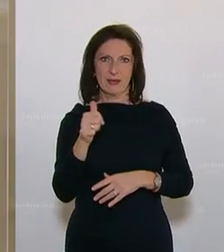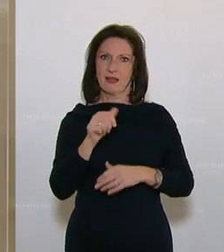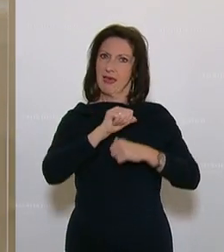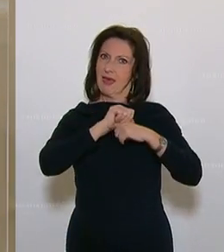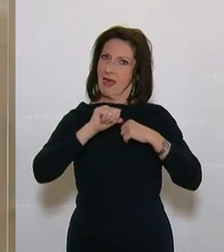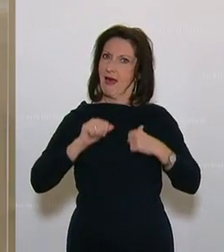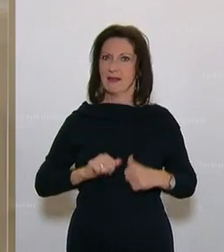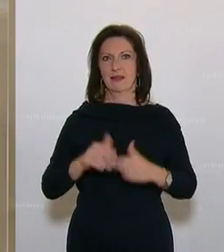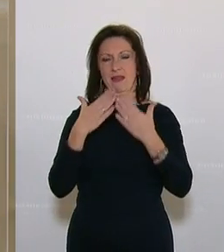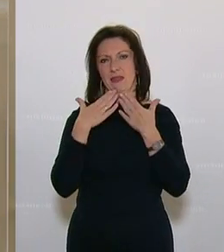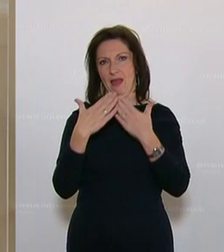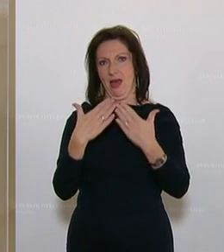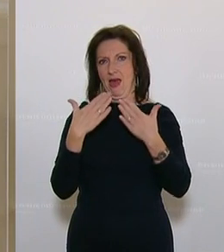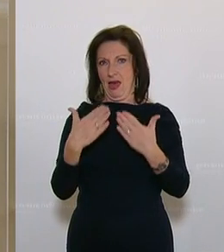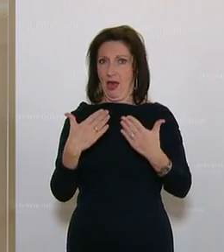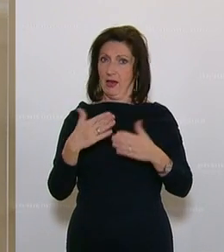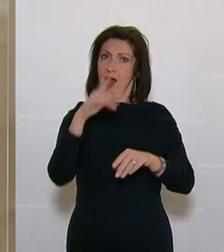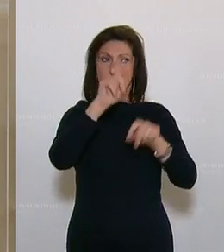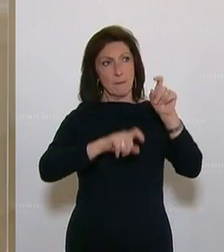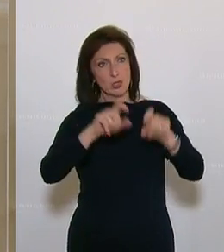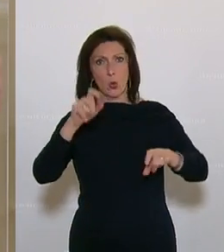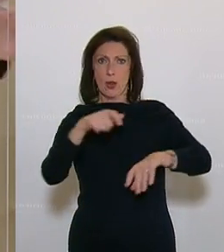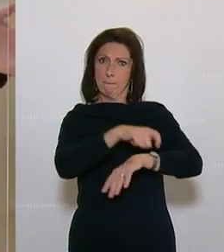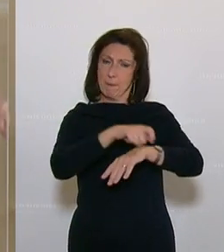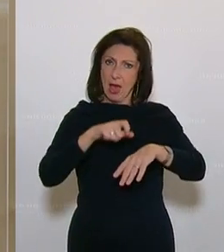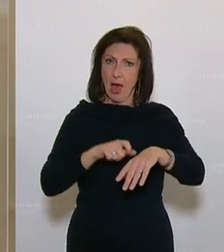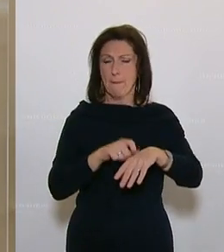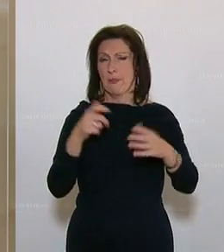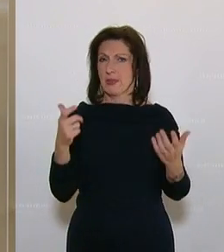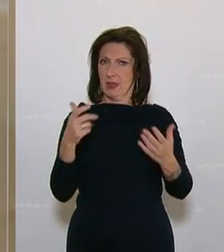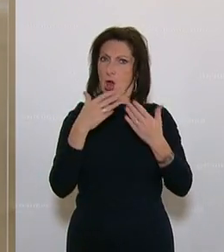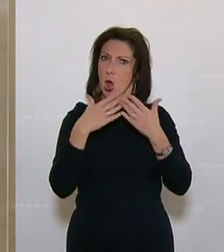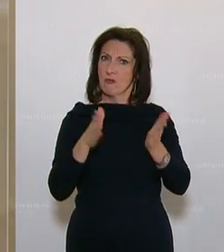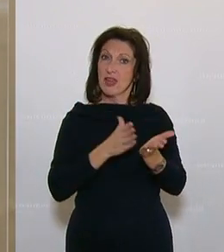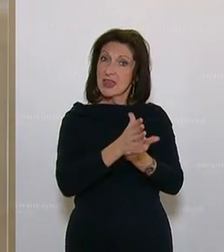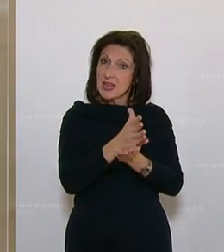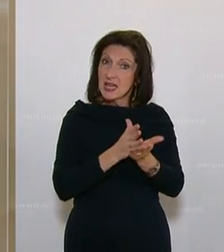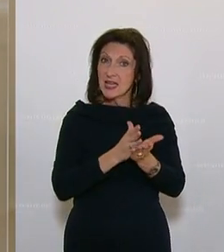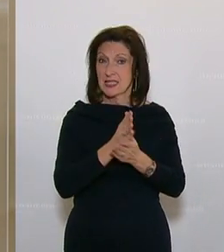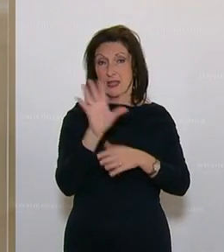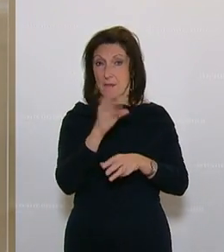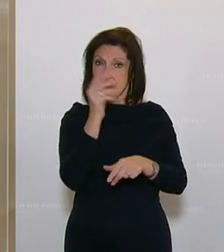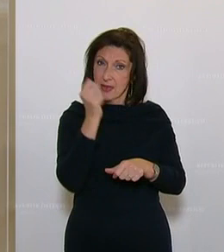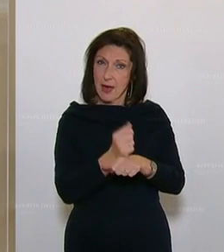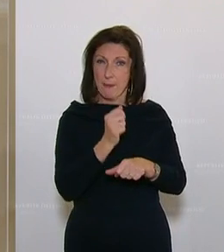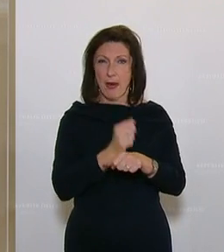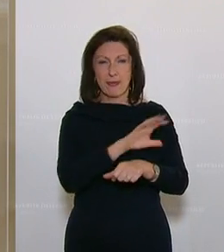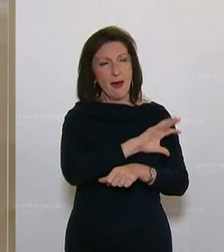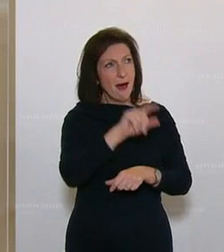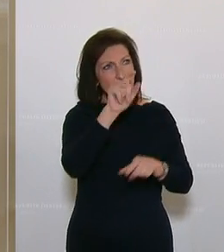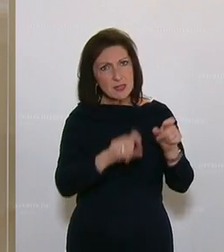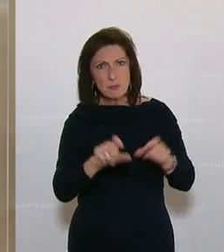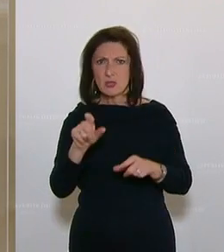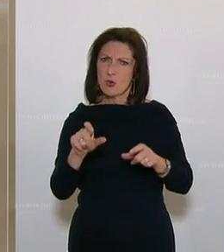den Einsatz jener Beamtinnen und Beamte, jener Bediensteten des öffentlichen Dienstes ganz, ganz herzlich bedanken